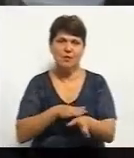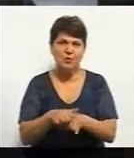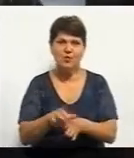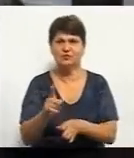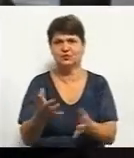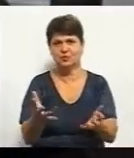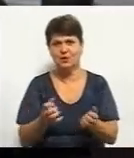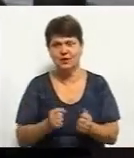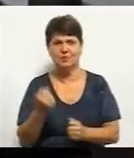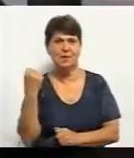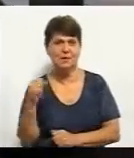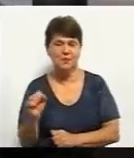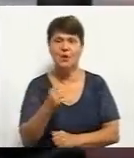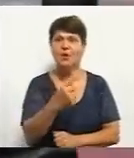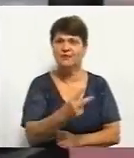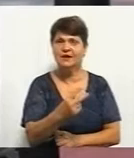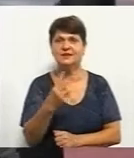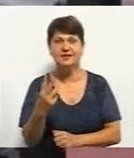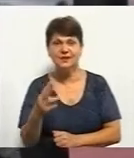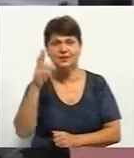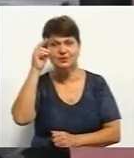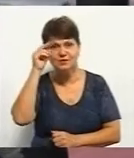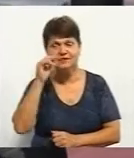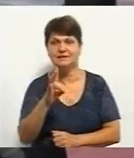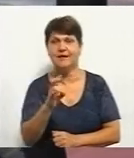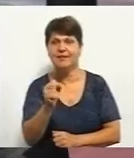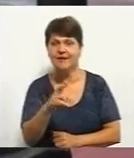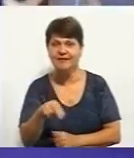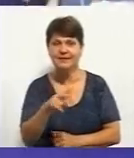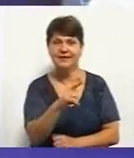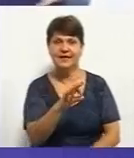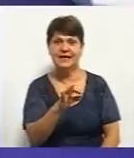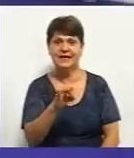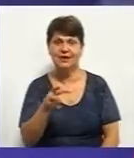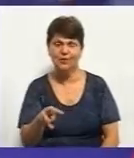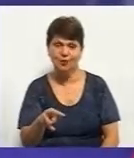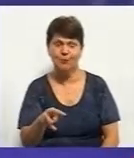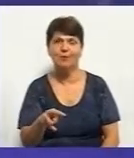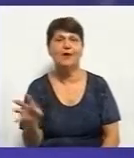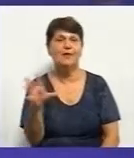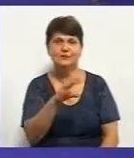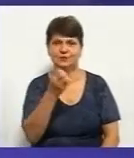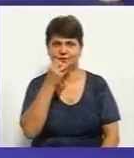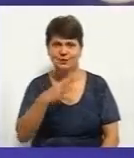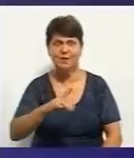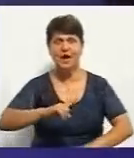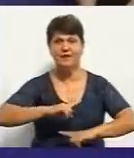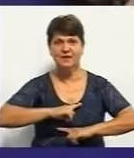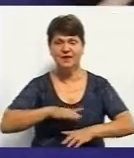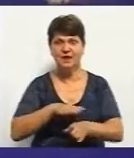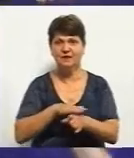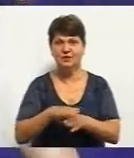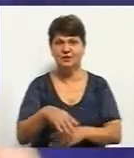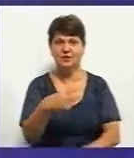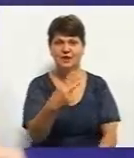отримати перемогу 23 числа над Кирилом. Ми зробимо все, щоб вигратися. Фінал турніру зі змішаних єдиноборств відбудеться 23